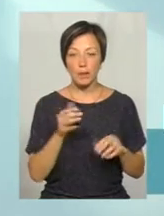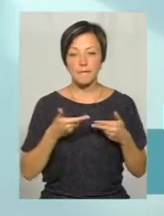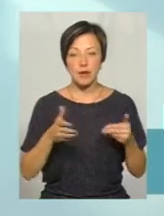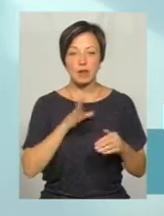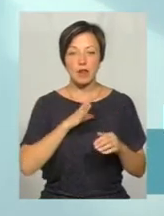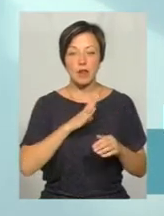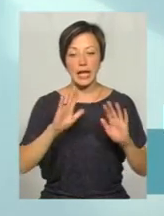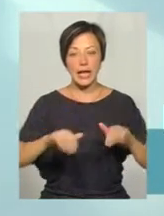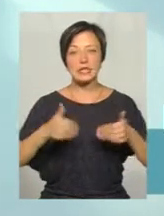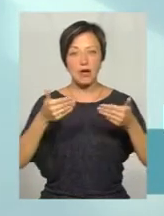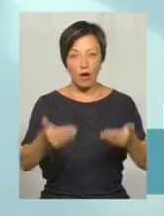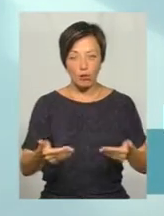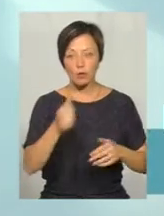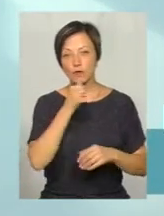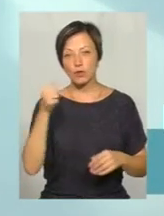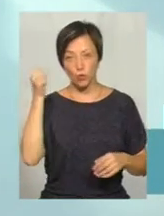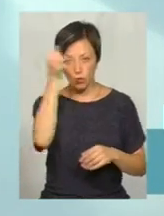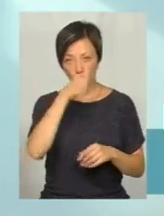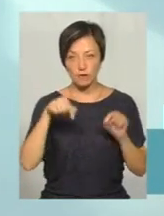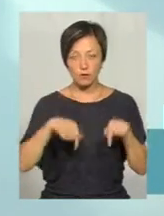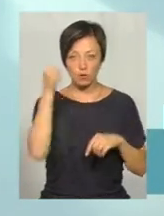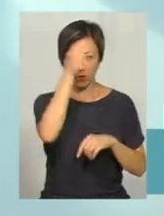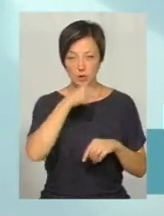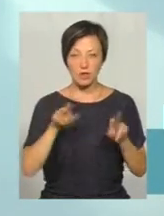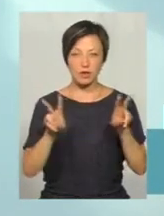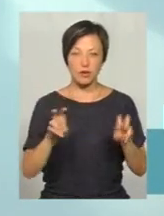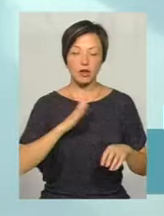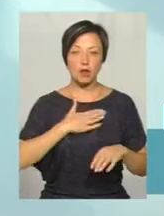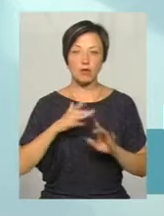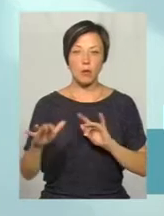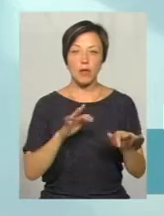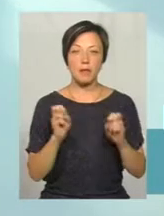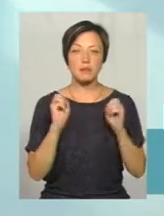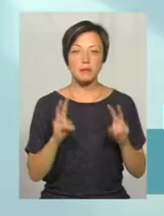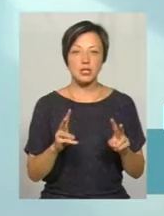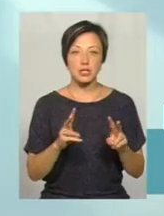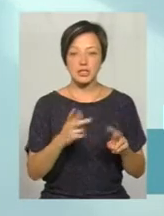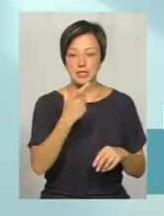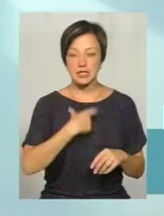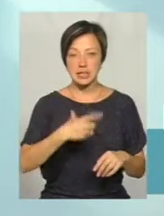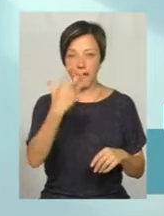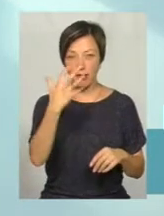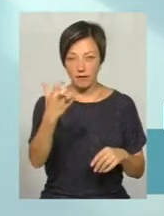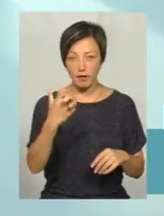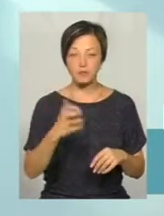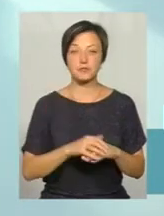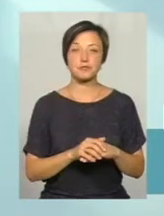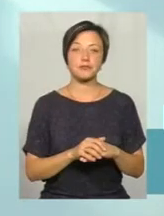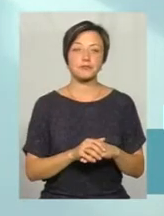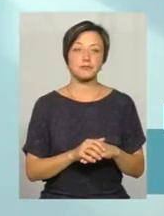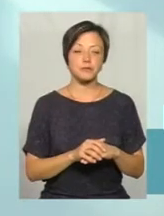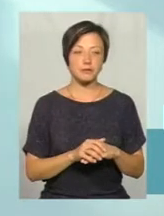ініціаторами і в тому році, і в цьому році. Називалася наша операція «Небезпечне селфі», де